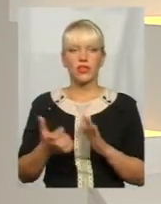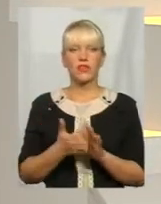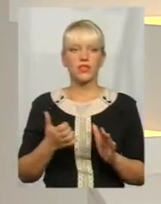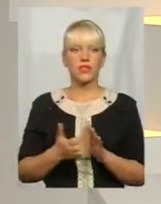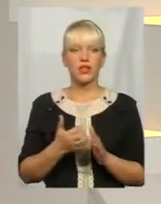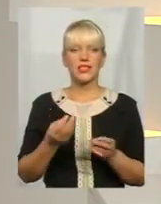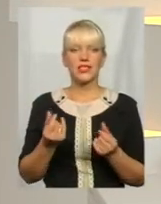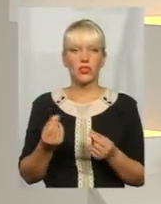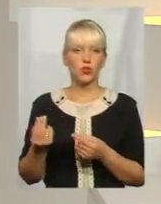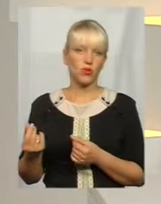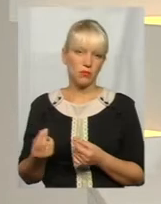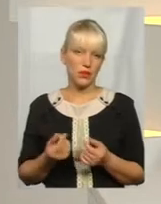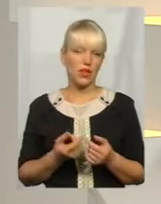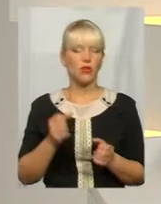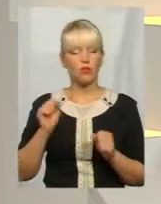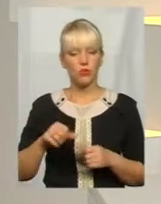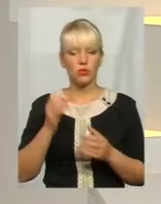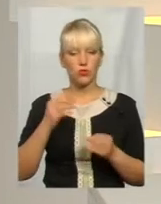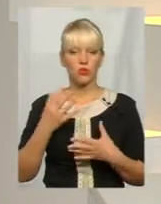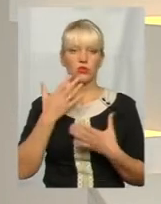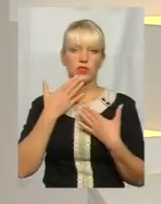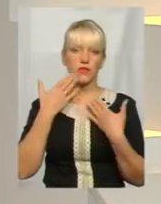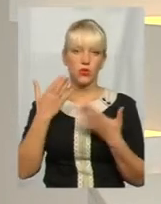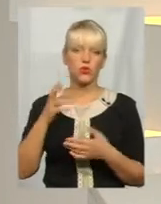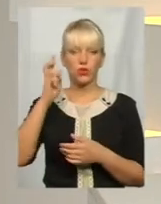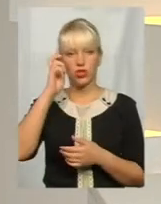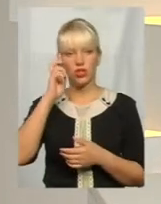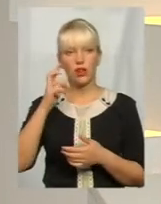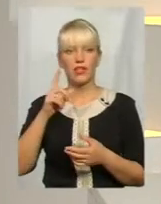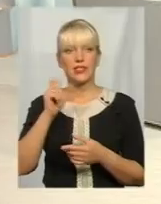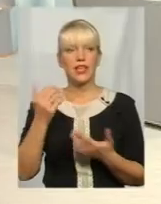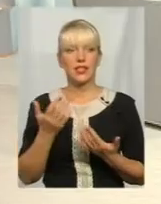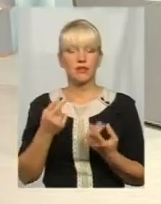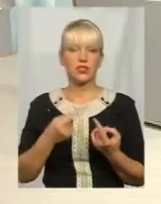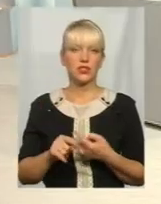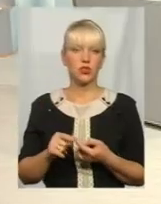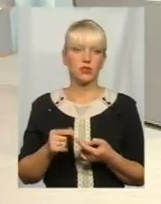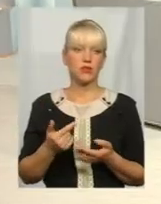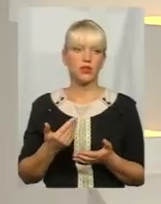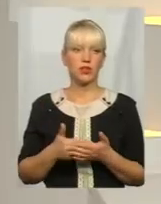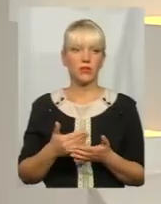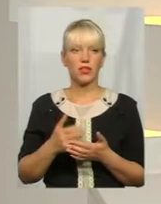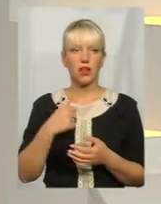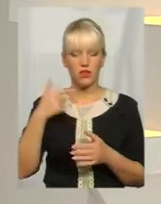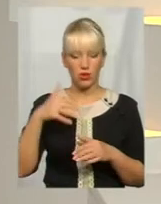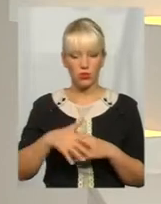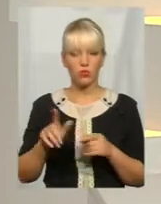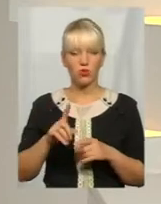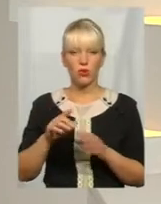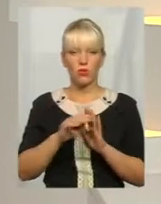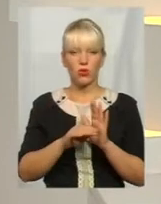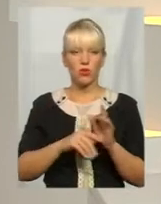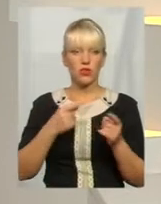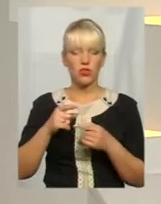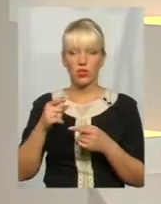стартового капіталу, вона просто може звернутися до держави за якоюсь іншими. Ну, я так зрозуміла, що програм в принципі більше немає.